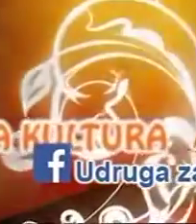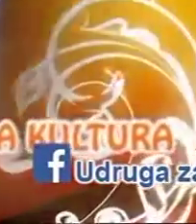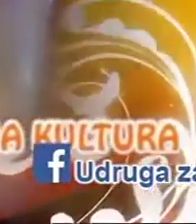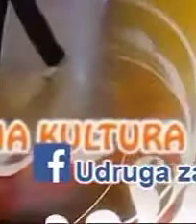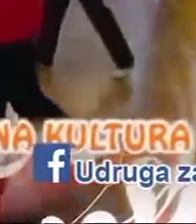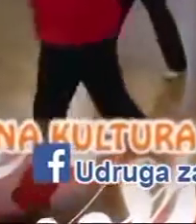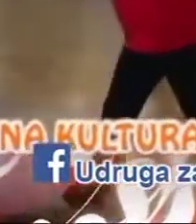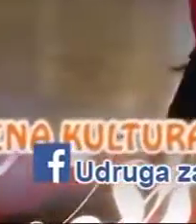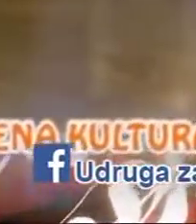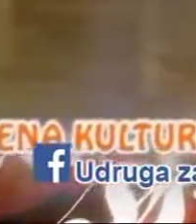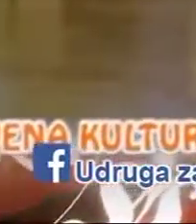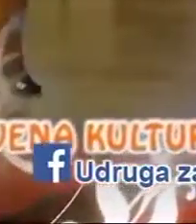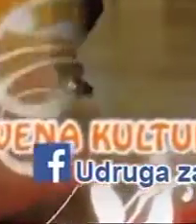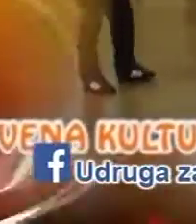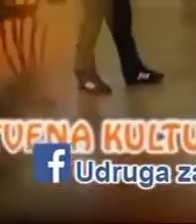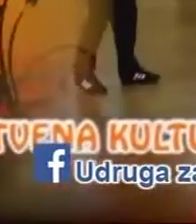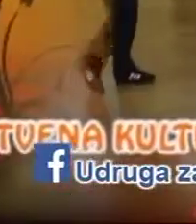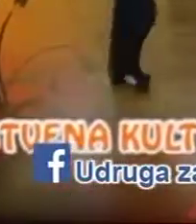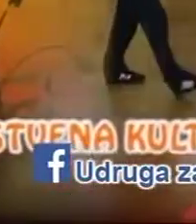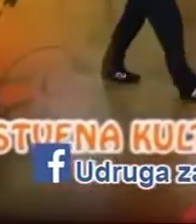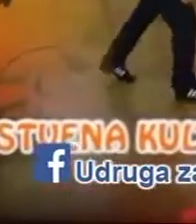Música Música